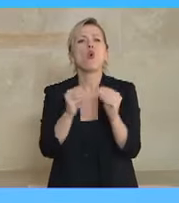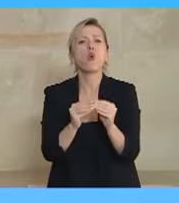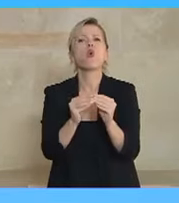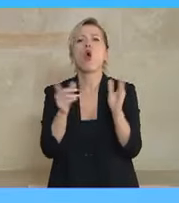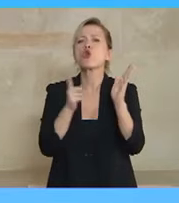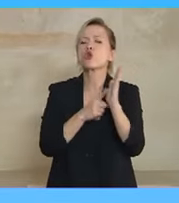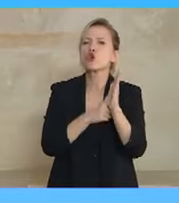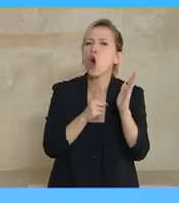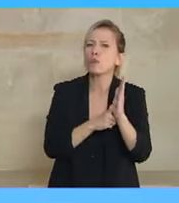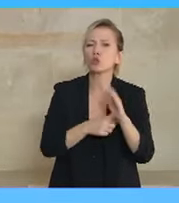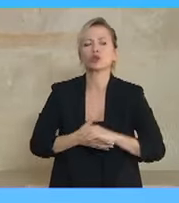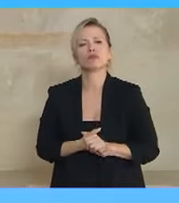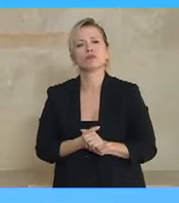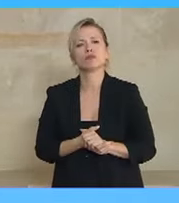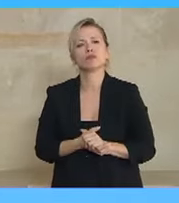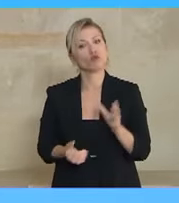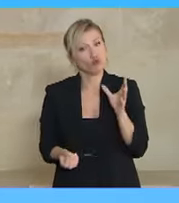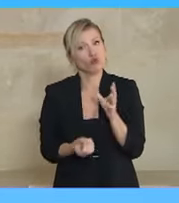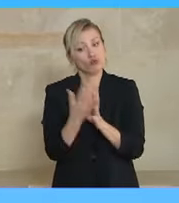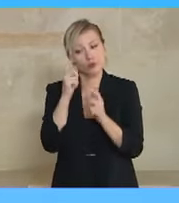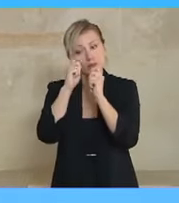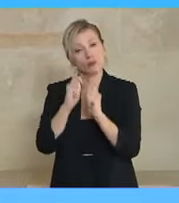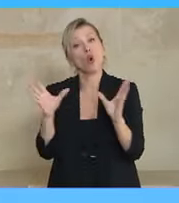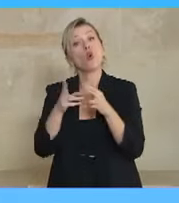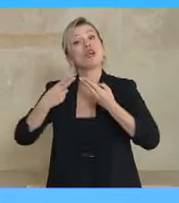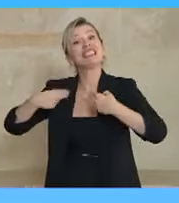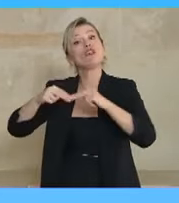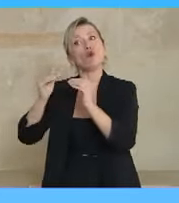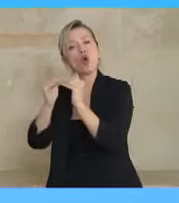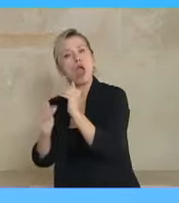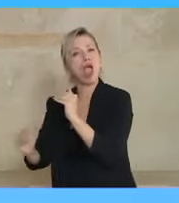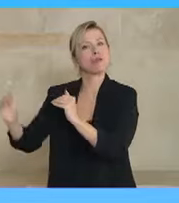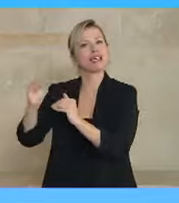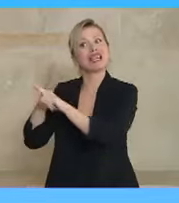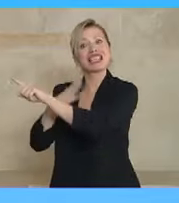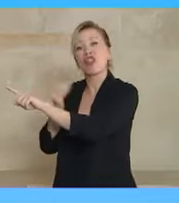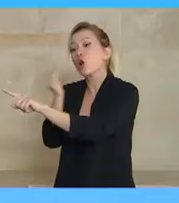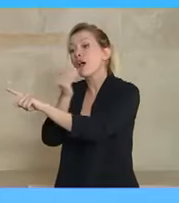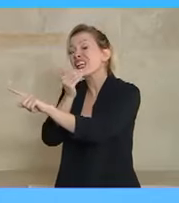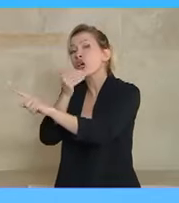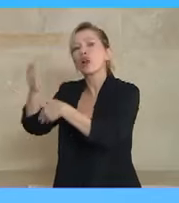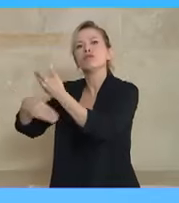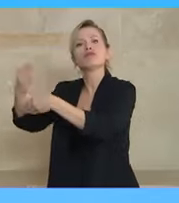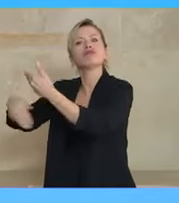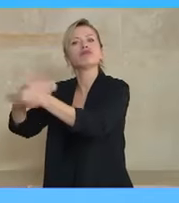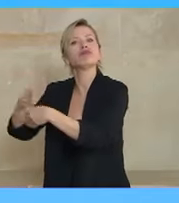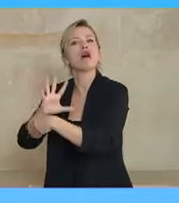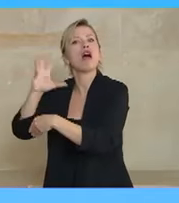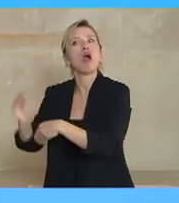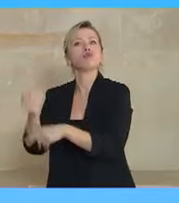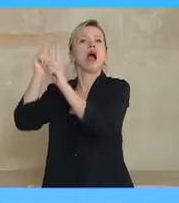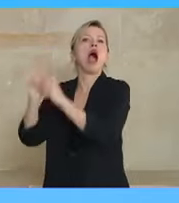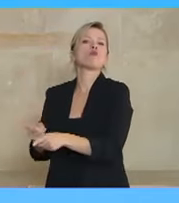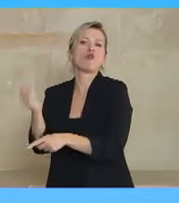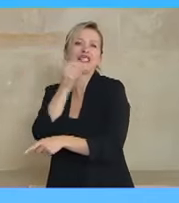Νέα παρέμβαση, η οποία θα γίνει ως προς τον τρόπο λειτουργίας του Συμβουλίου της Επικρατείας, ώστε και εκεί να επιταχυνθεί η έκδοση των σχετικών